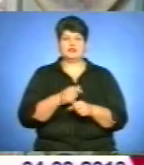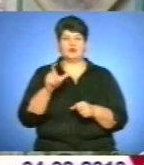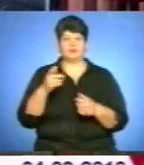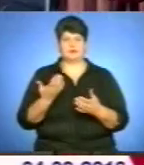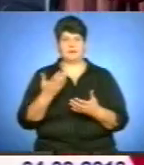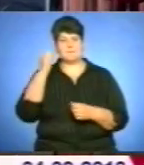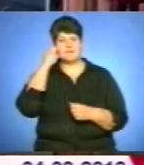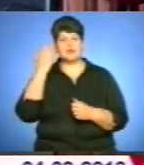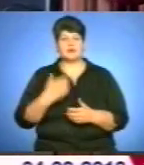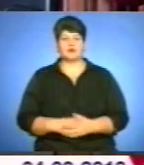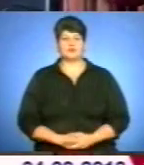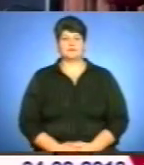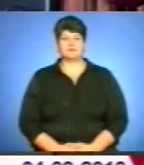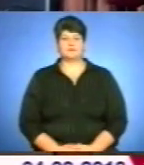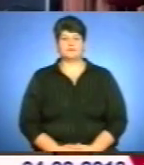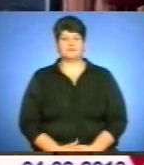'ятають.